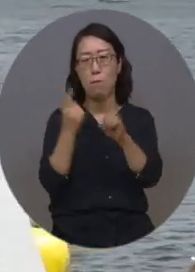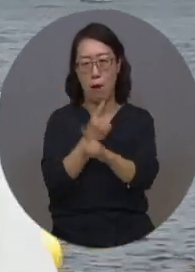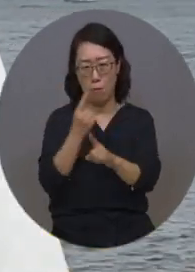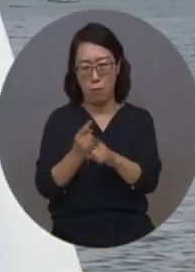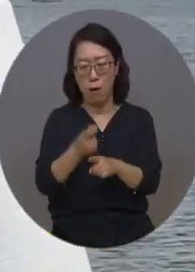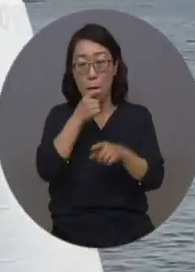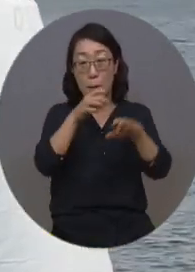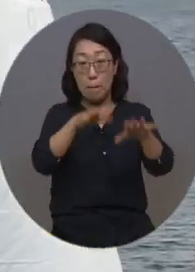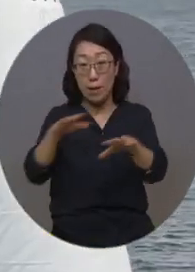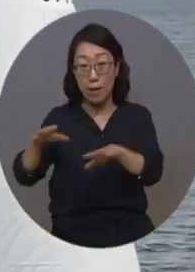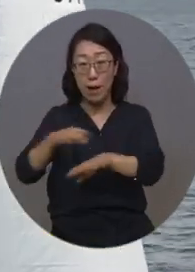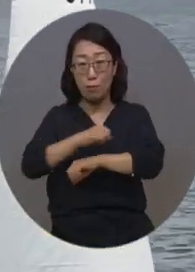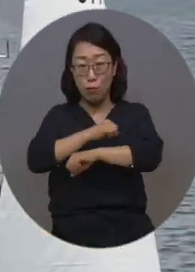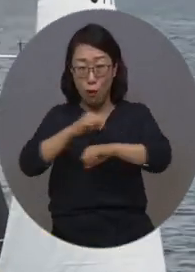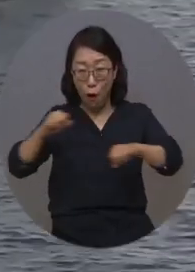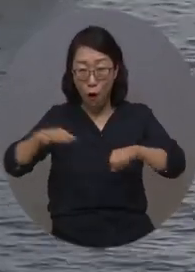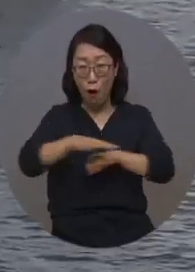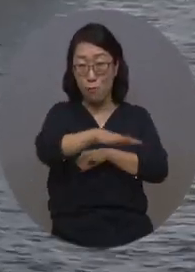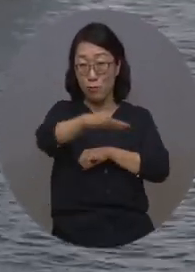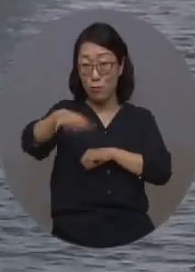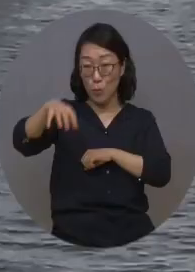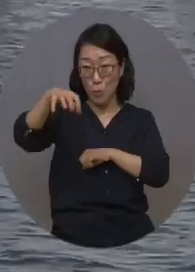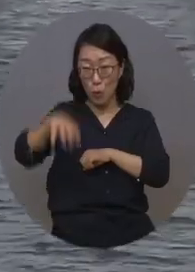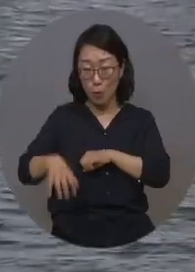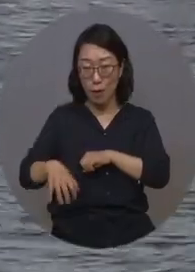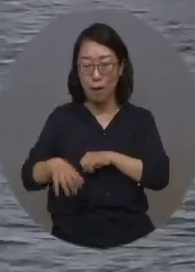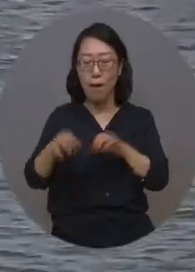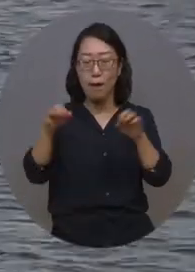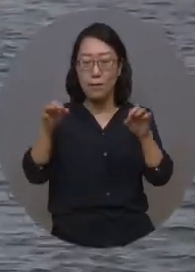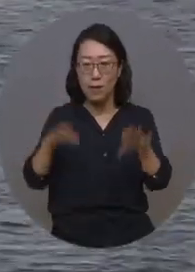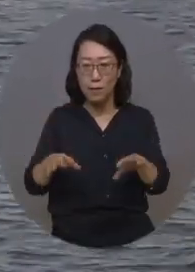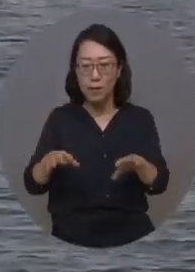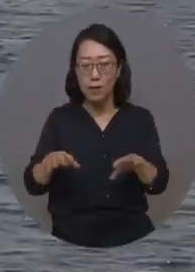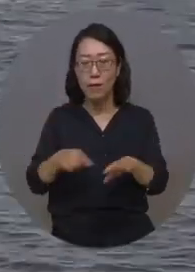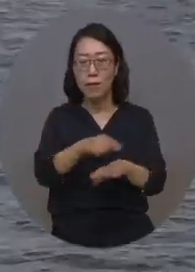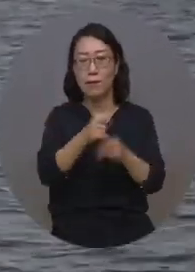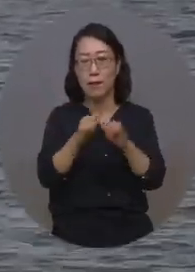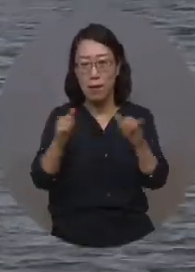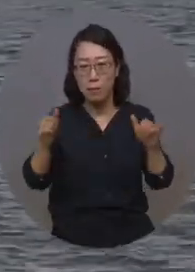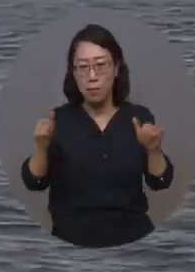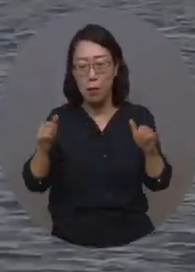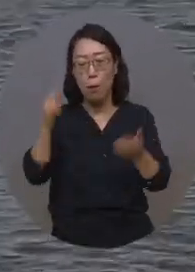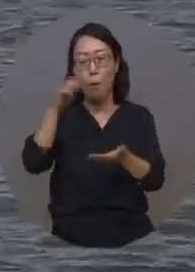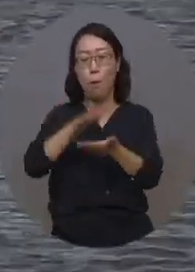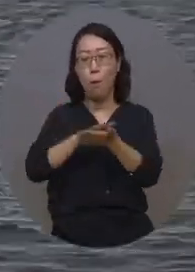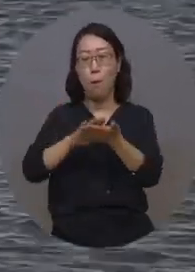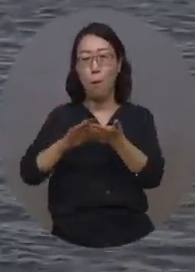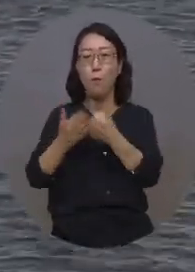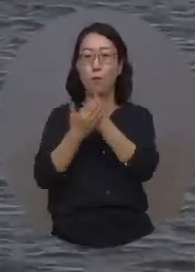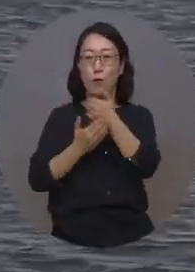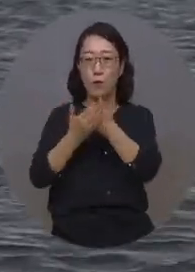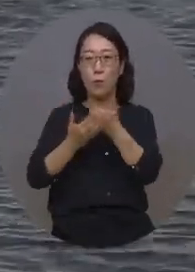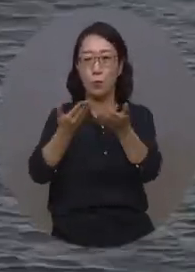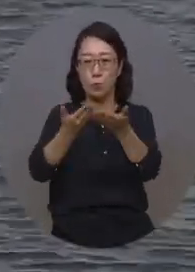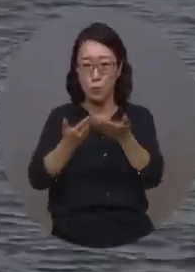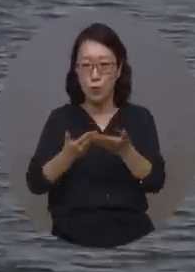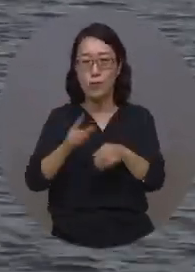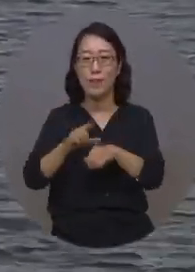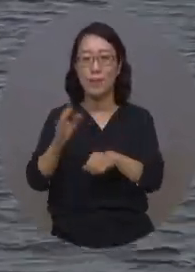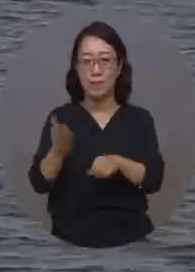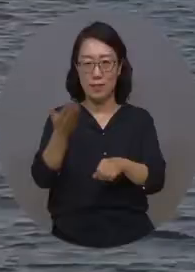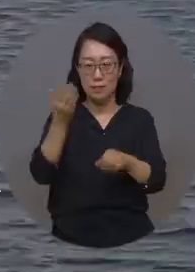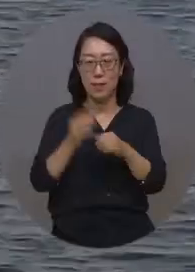드넓은 바다에서 펼쳐진 이번 대회는 잠시나마 선수들과 관람객들에게 위로와 희망을 선사해주는 시간이